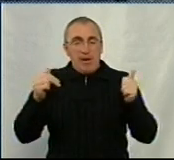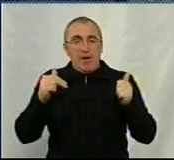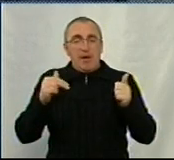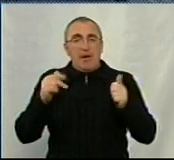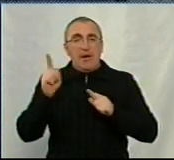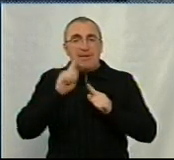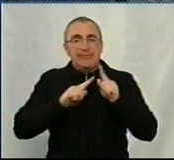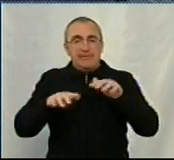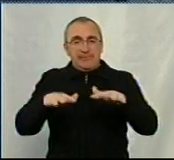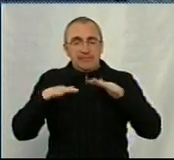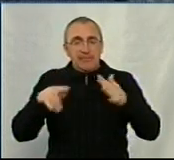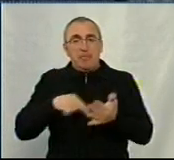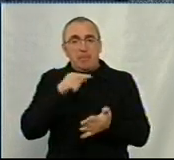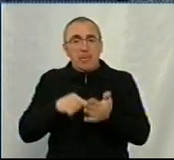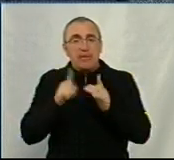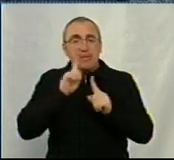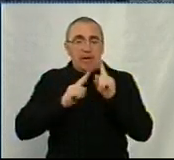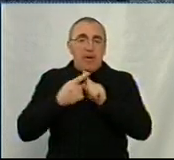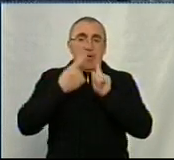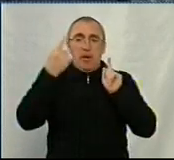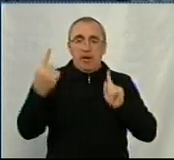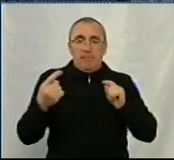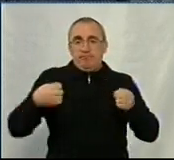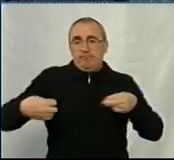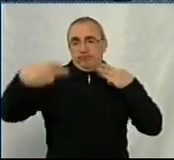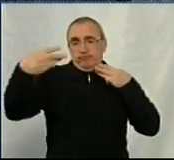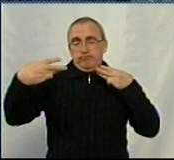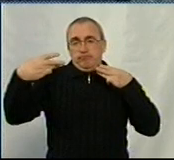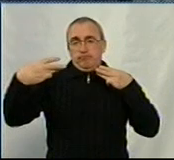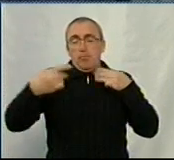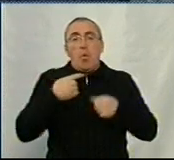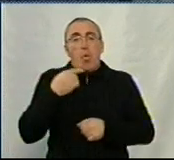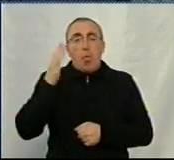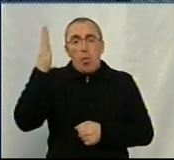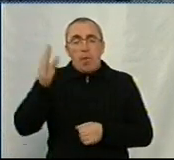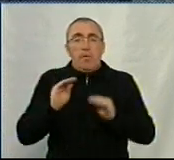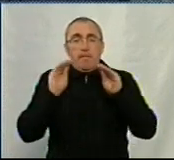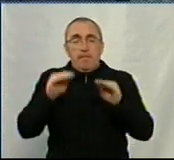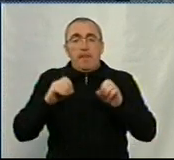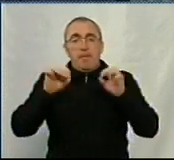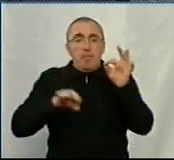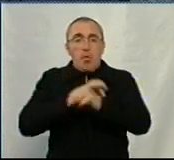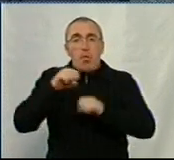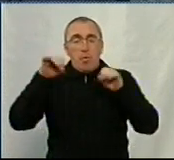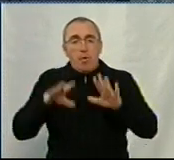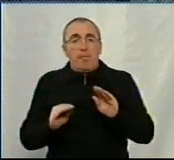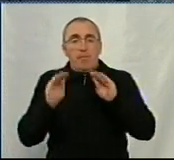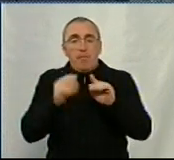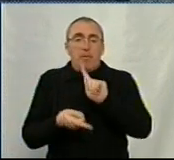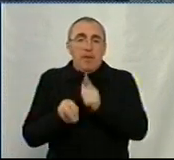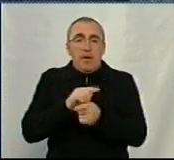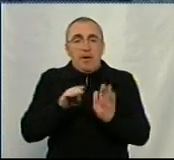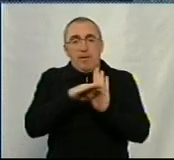пленарних засідань міської ради дистанційно в режимі онлайн. На голосування ставлю проєкт рішення про внесення змін до